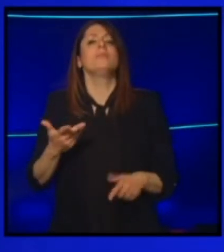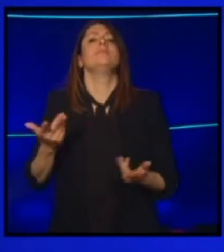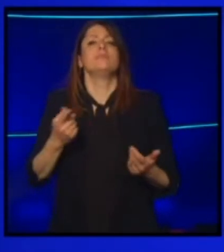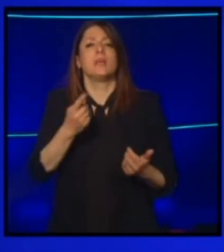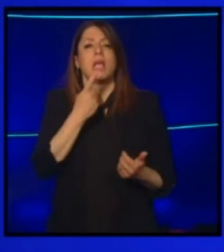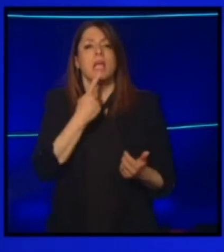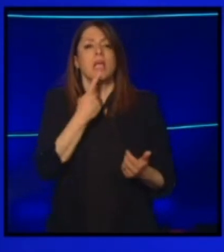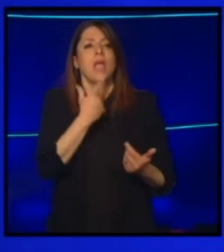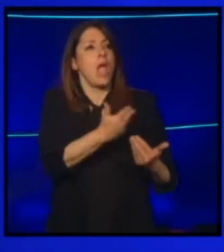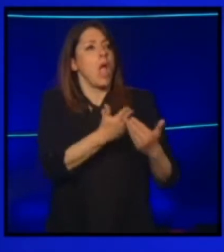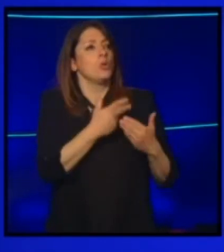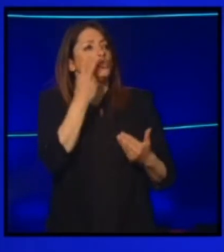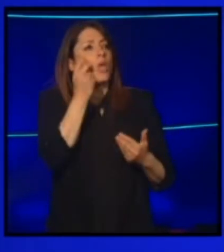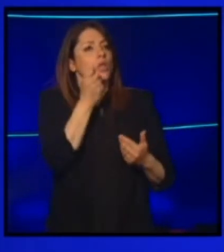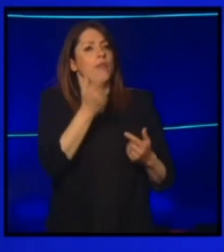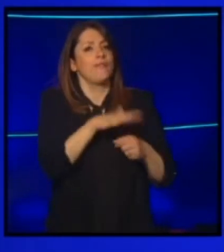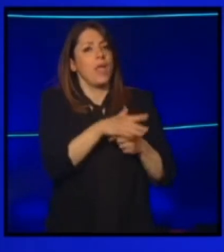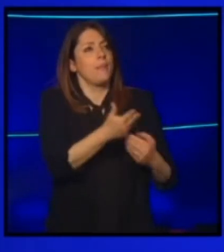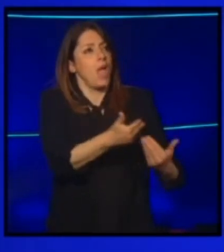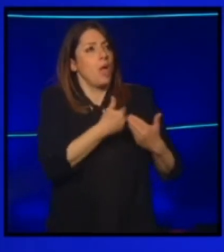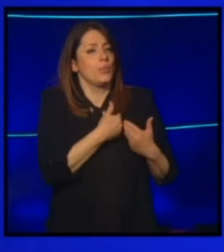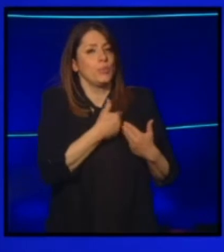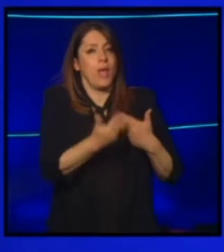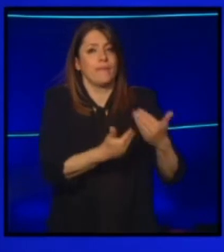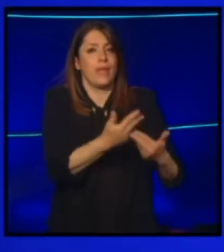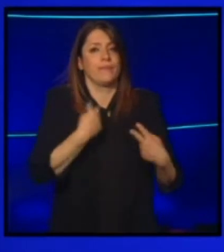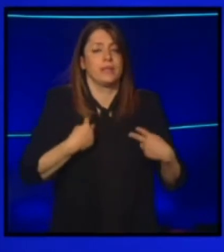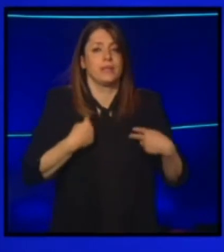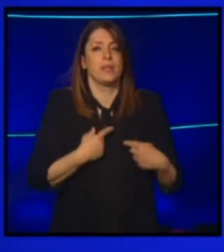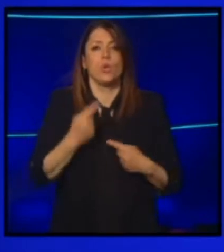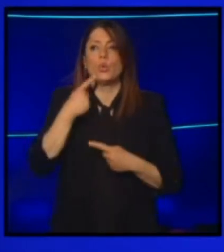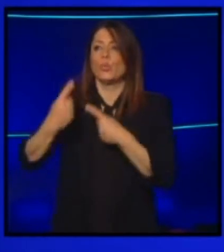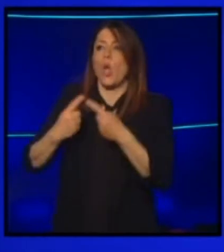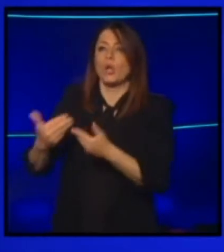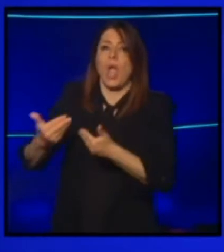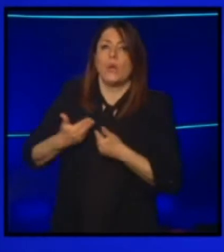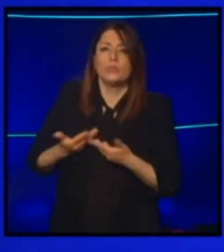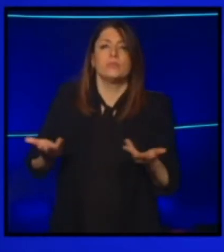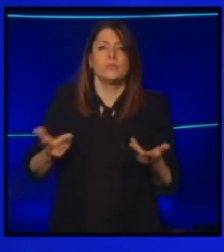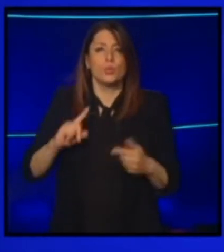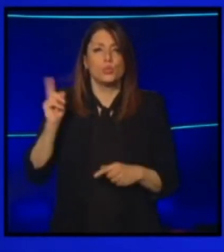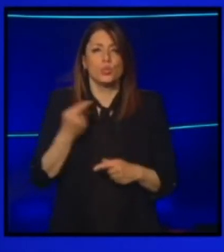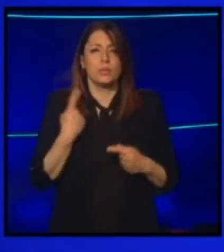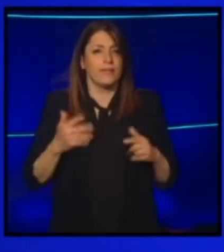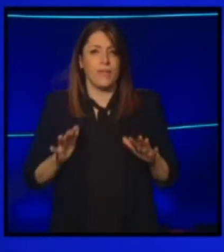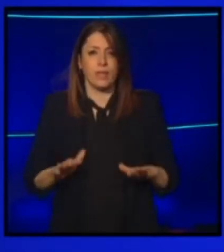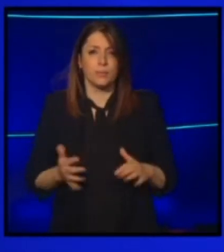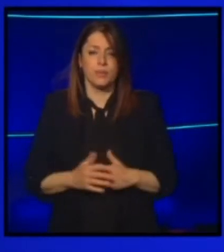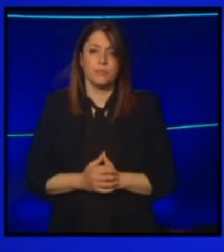appoggia sulle spalle dei genitori, chi si appoggia sulle spalle dei suoceri, siamo tutti fermi.